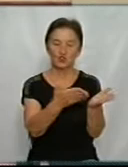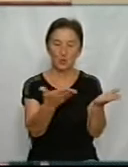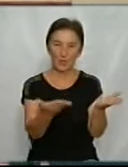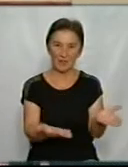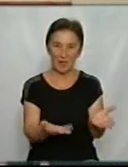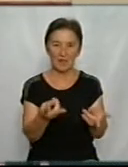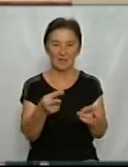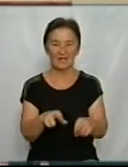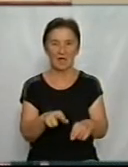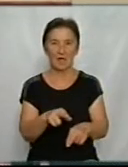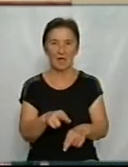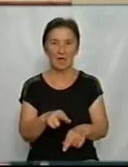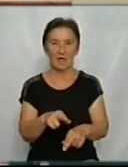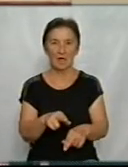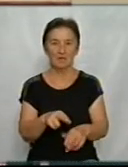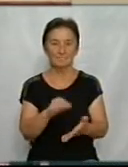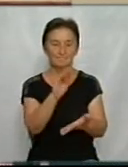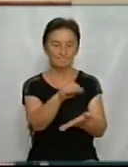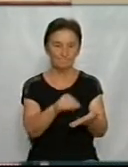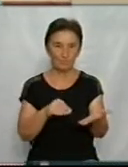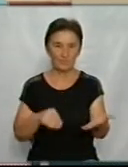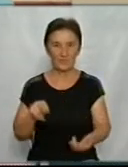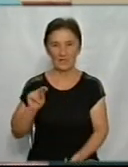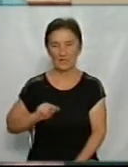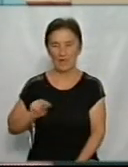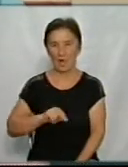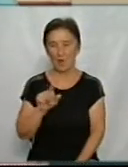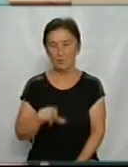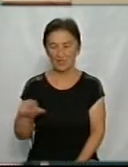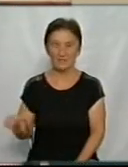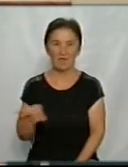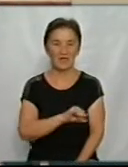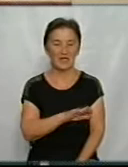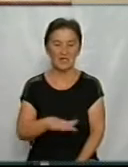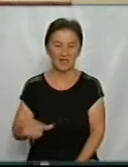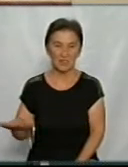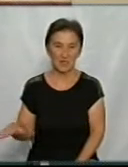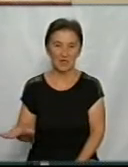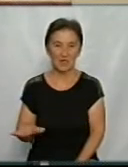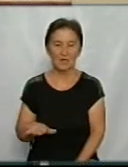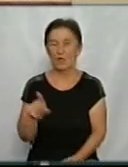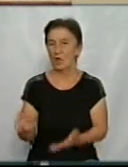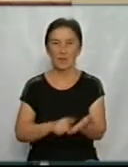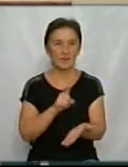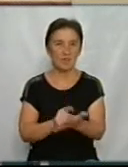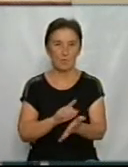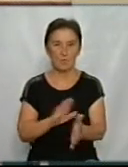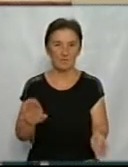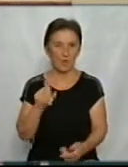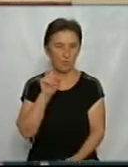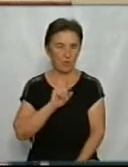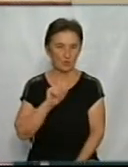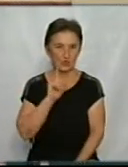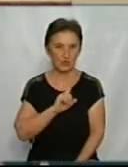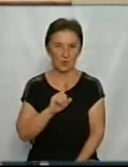температурного скринінгу працівників, так само і діток, хоча для дітей це не обов'язково, поки що процедура